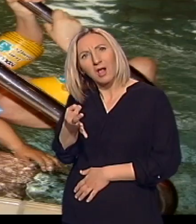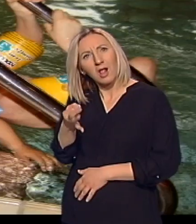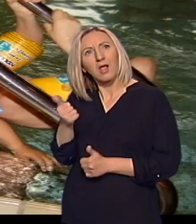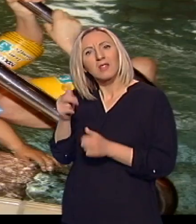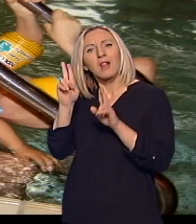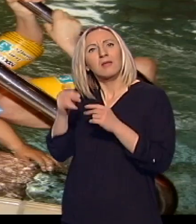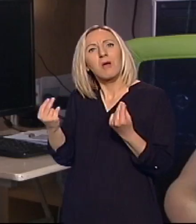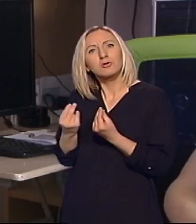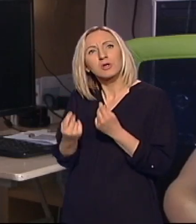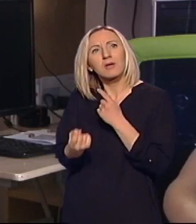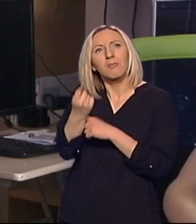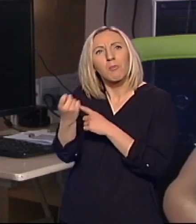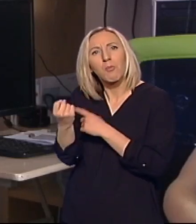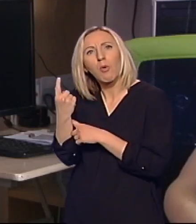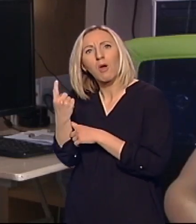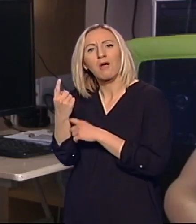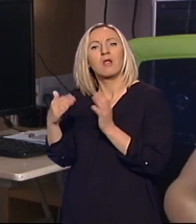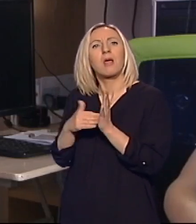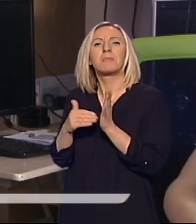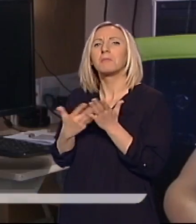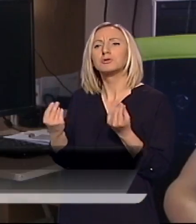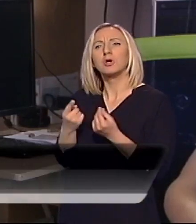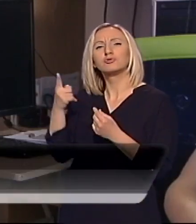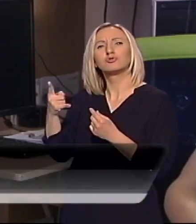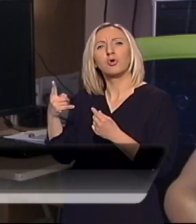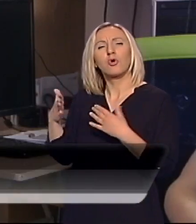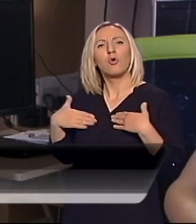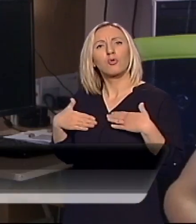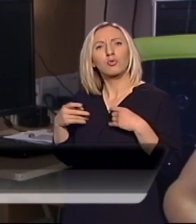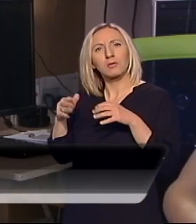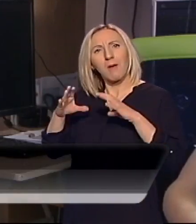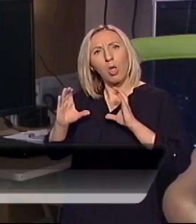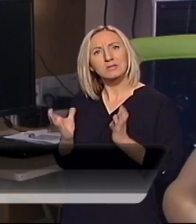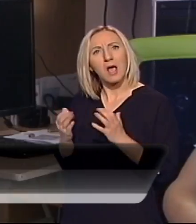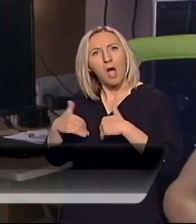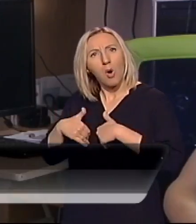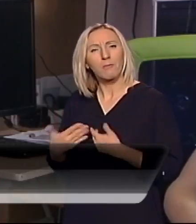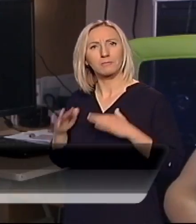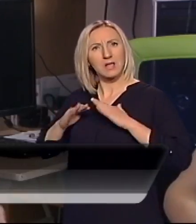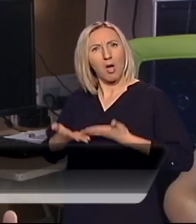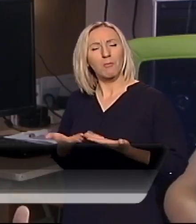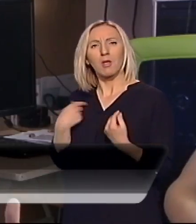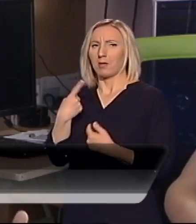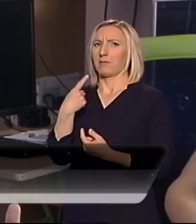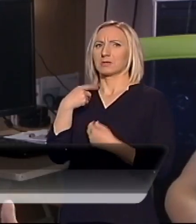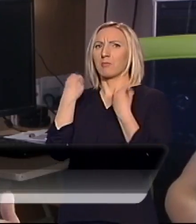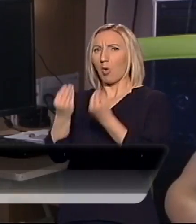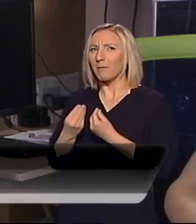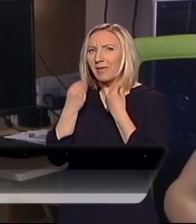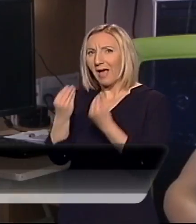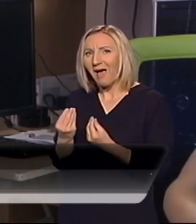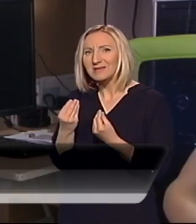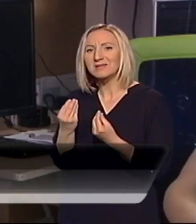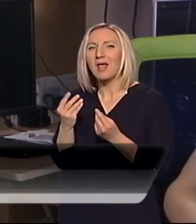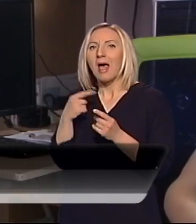pojava, znači, ne znam, zašto su i grudi, jel, zaobljene, pa se onda objasni da jezikom i